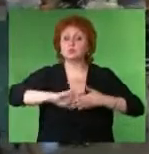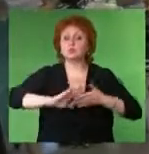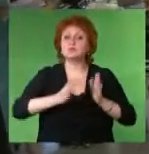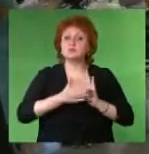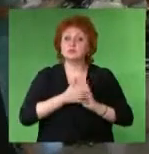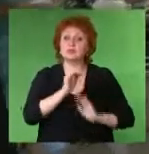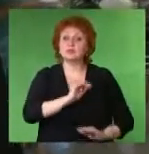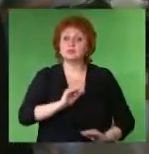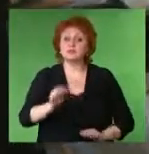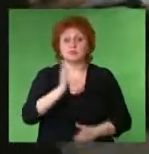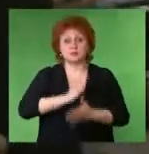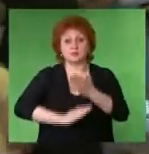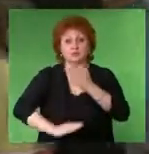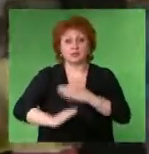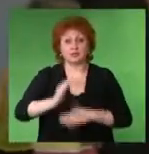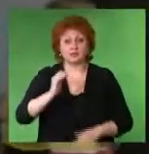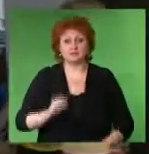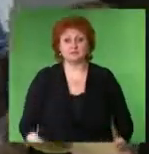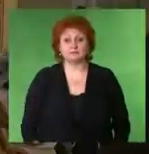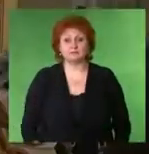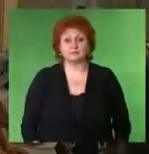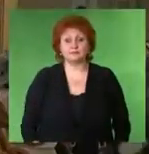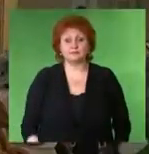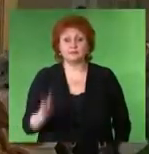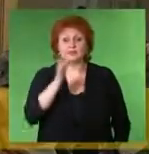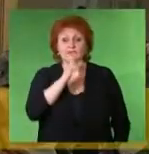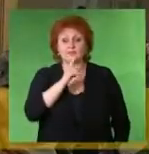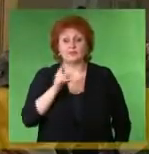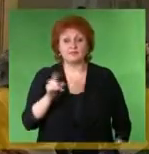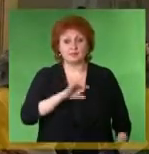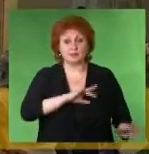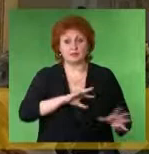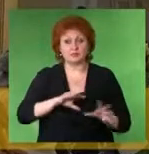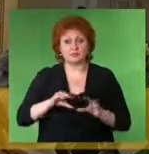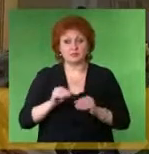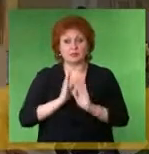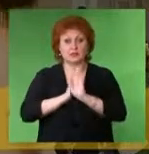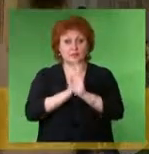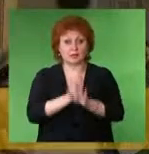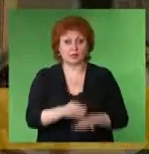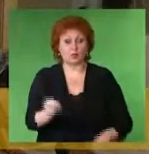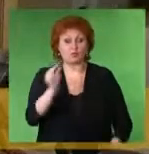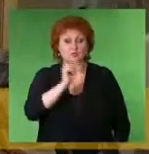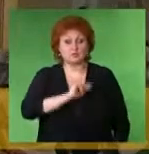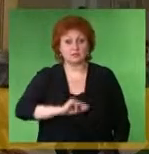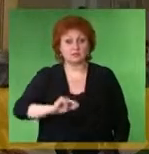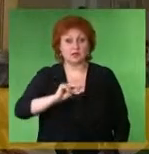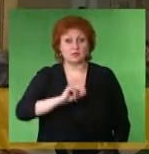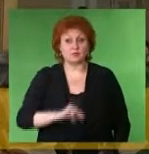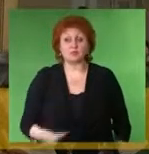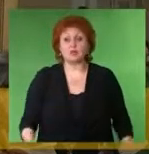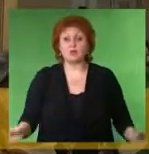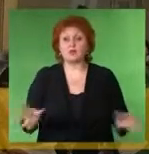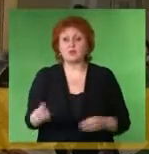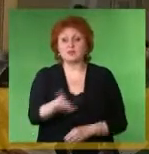жизненную ситуацию и детям-инвалидам Во время акции параллельно проходит работа вместе